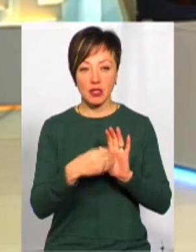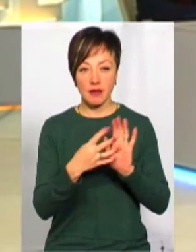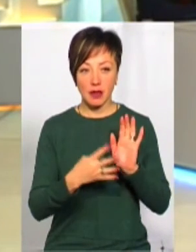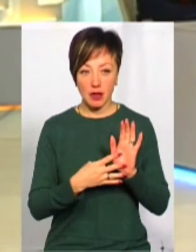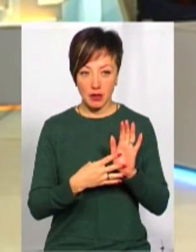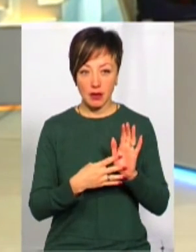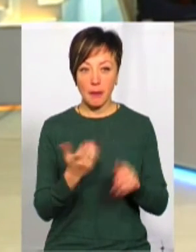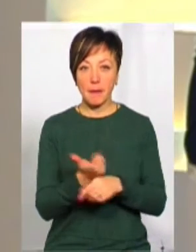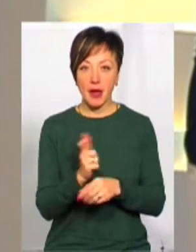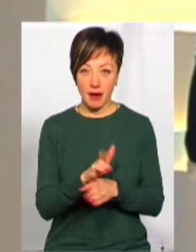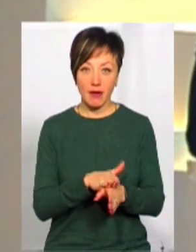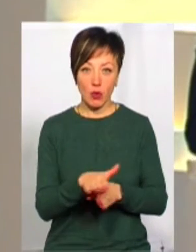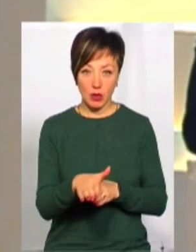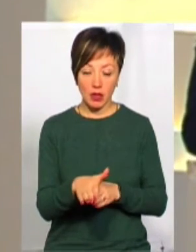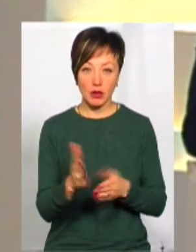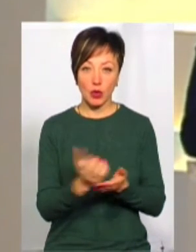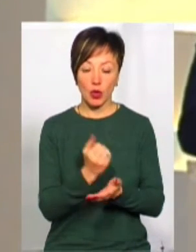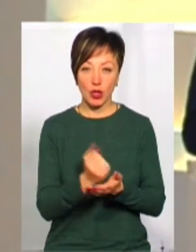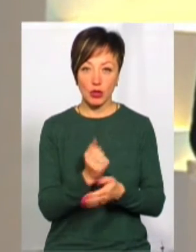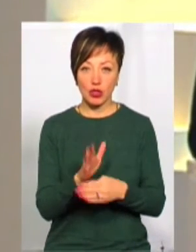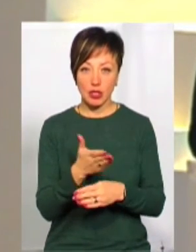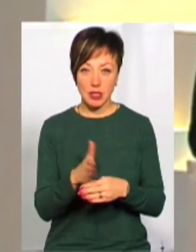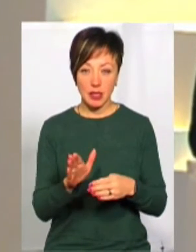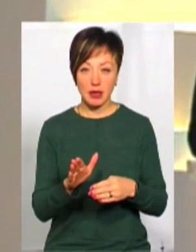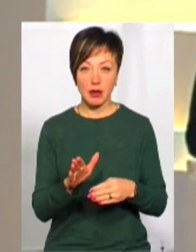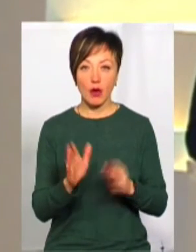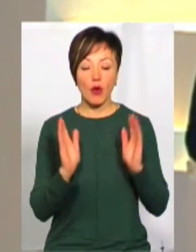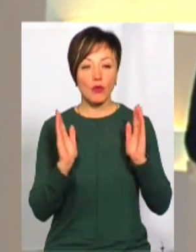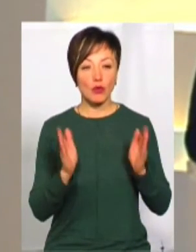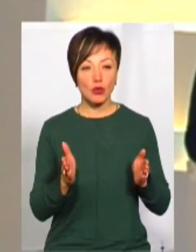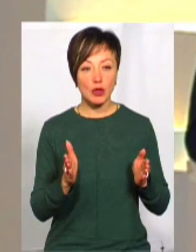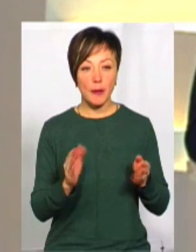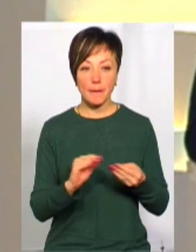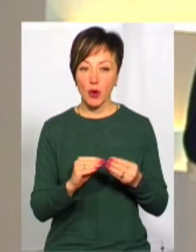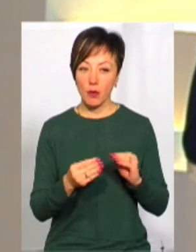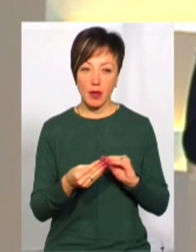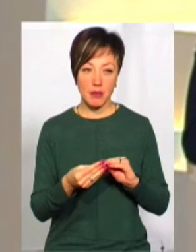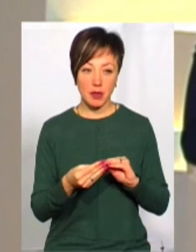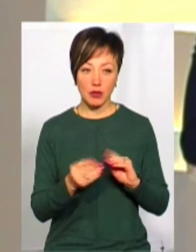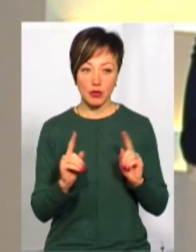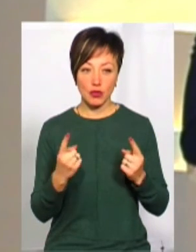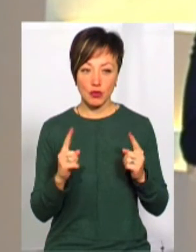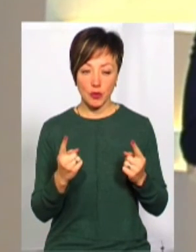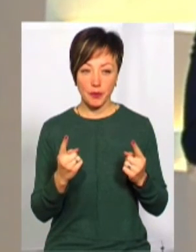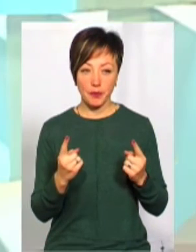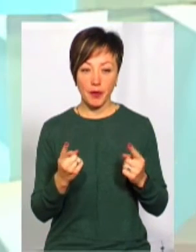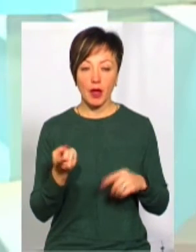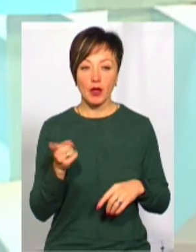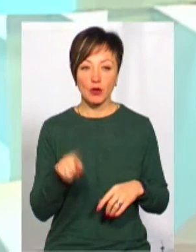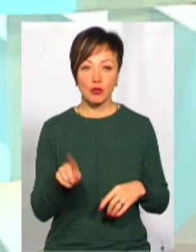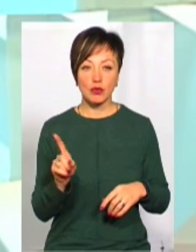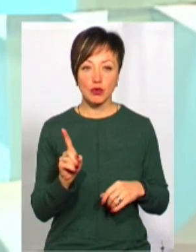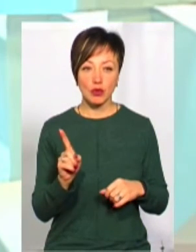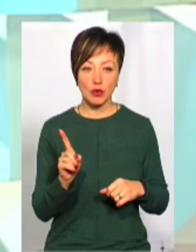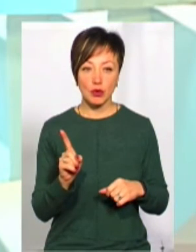Це через перевиконання. Перевиконання дохідної частини буде досить проблематичне. Чому? У 2020 році, тому що,